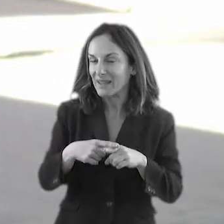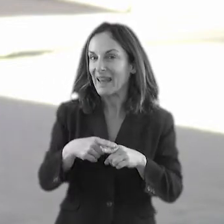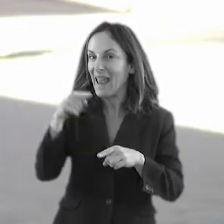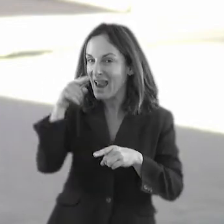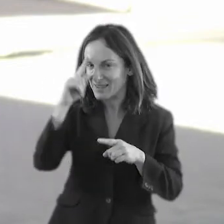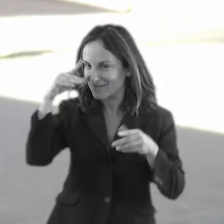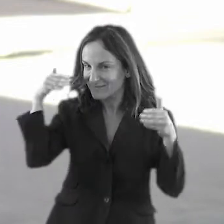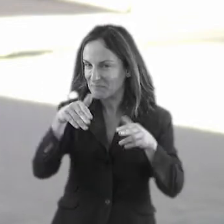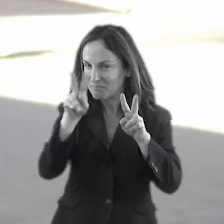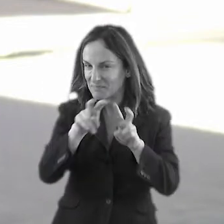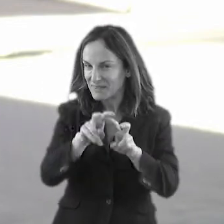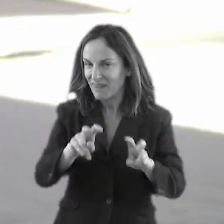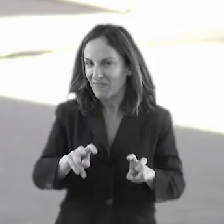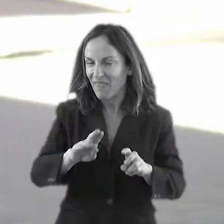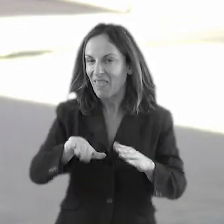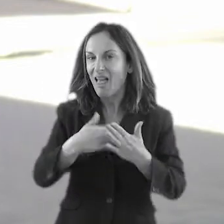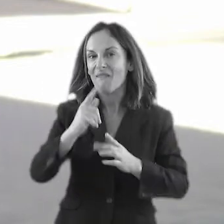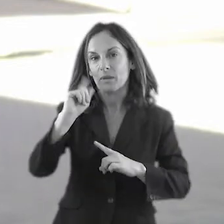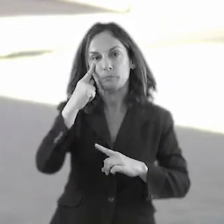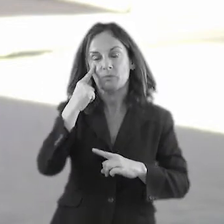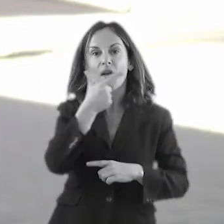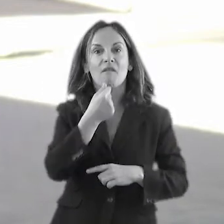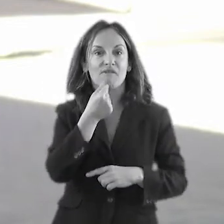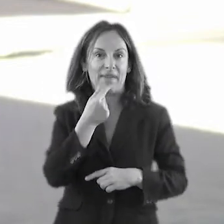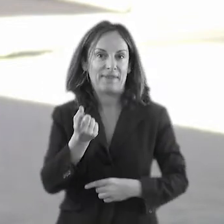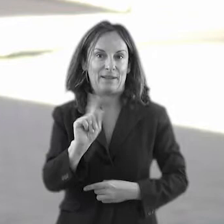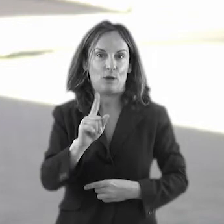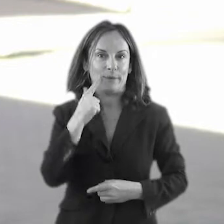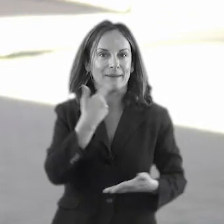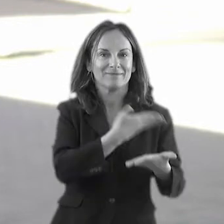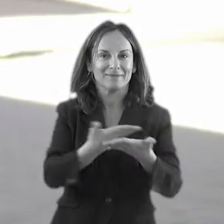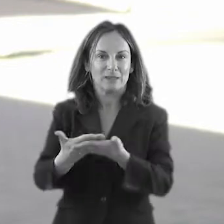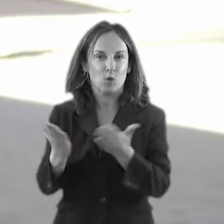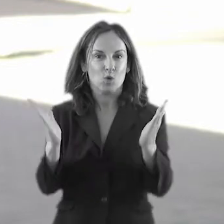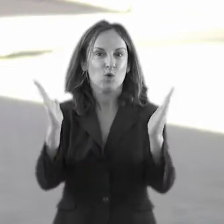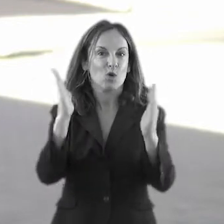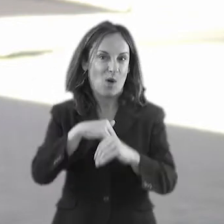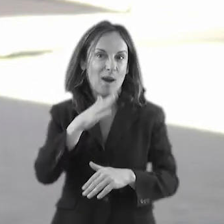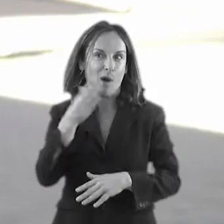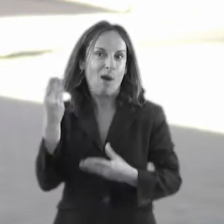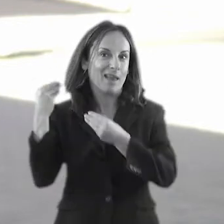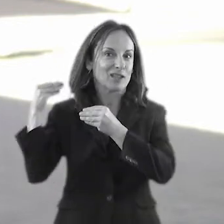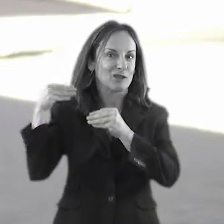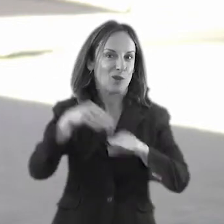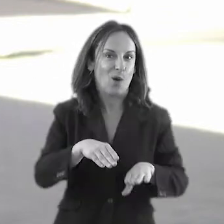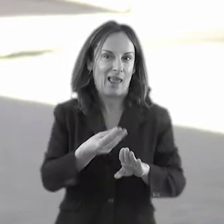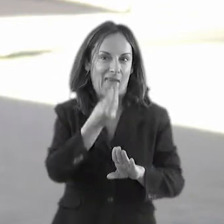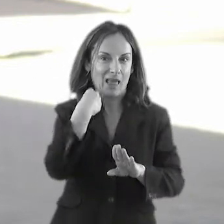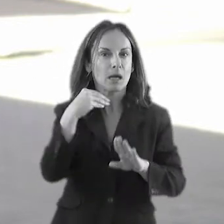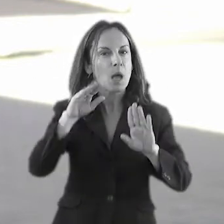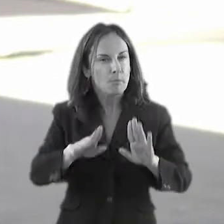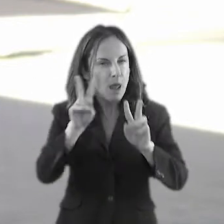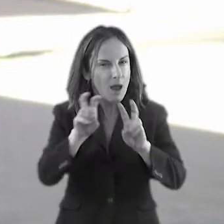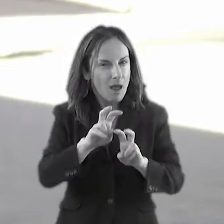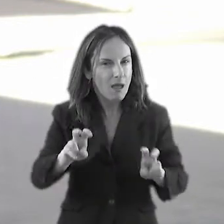que de vegades no és fàcil perquè no hi ha una traça material que ens ajudi a reescriure'l, però podem trobar elements